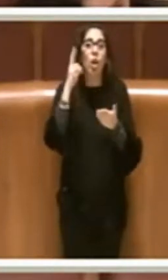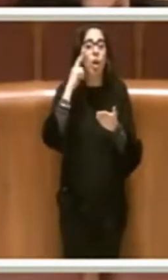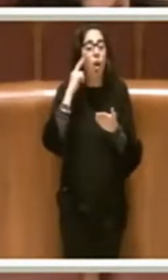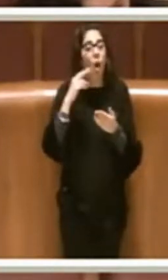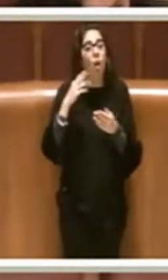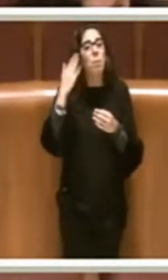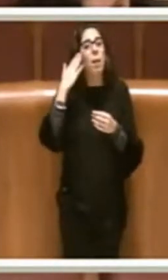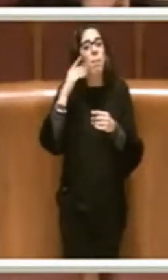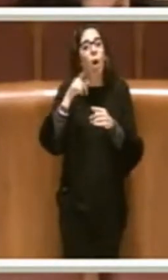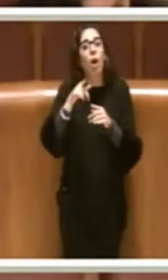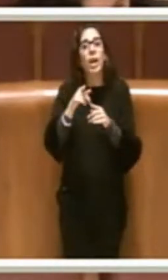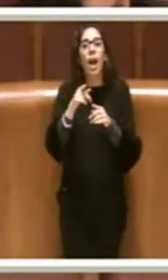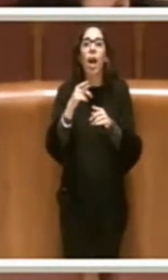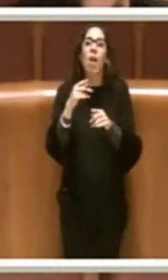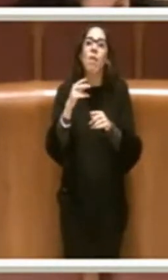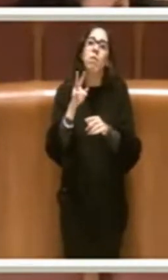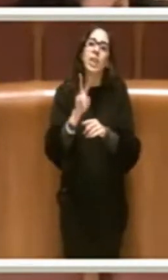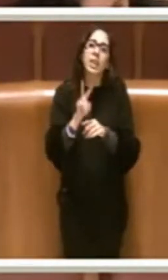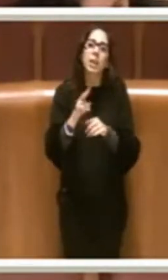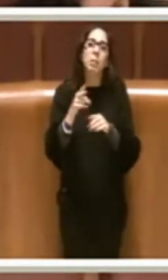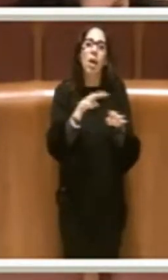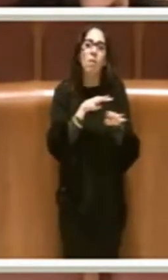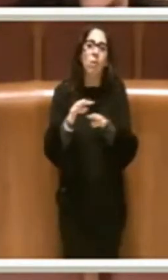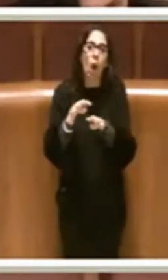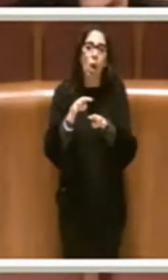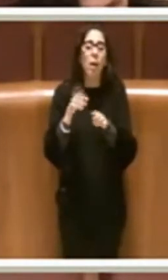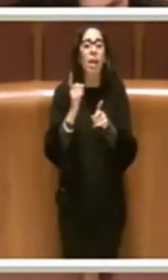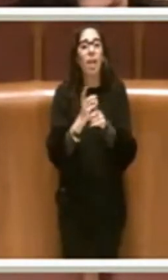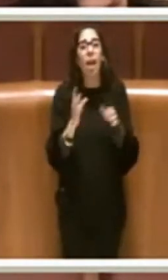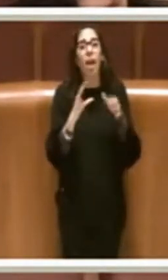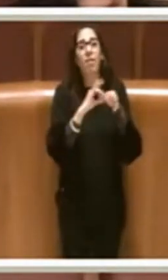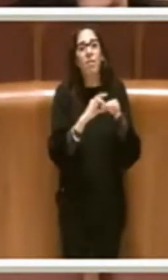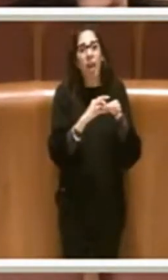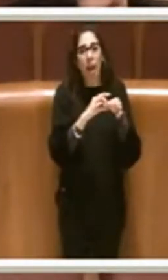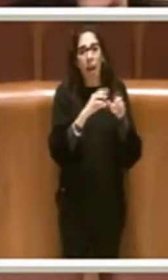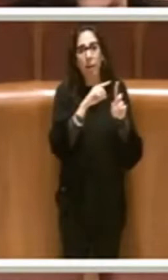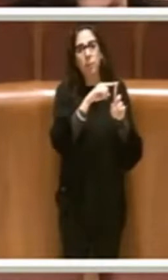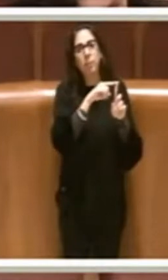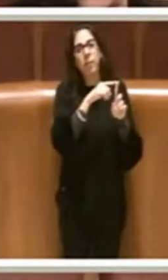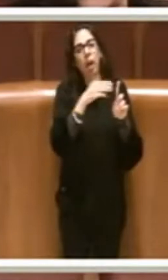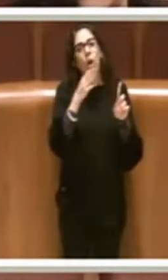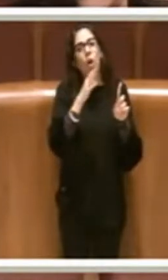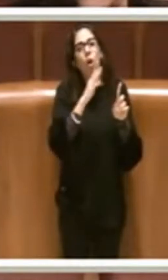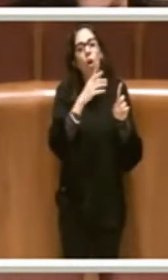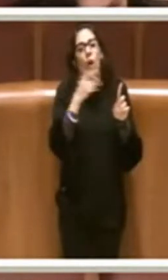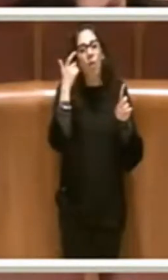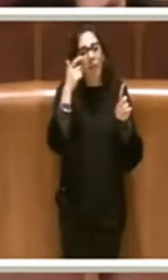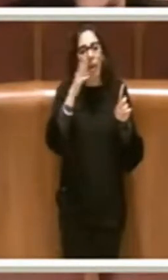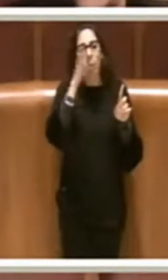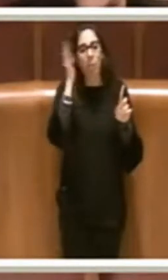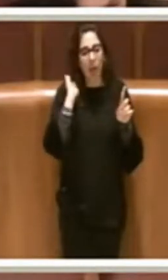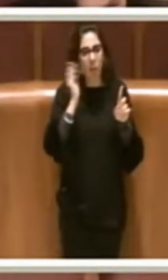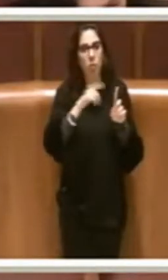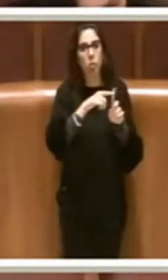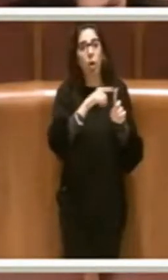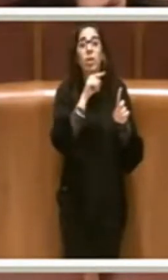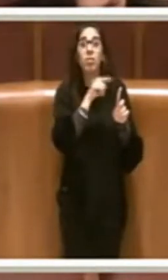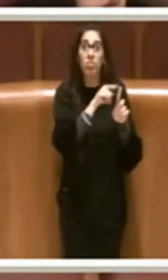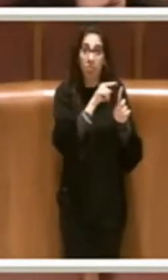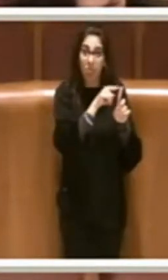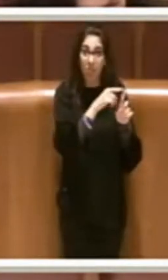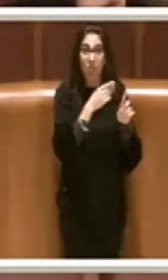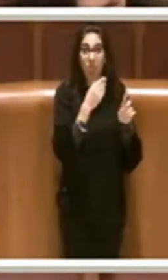deve al governo Berlusconi, che, coronando gli sforzi del revisionismo e del negazionismo,